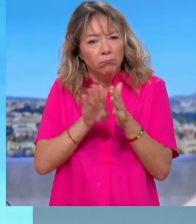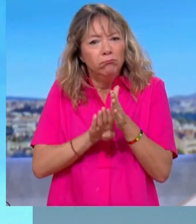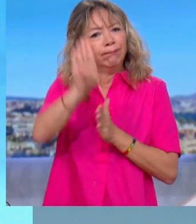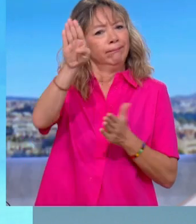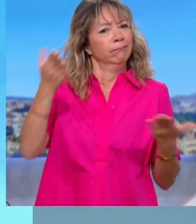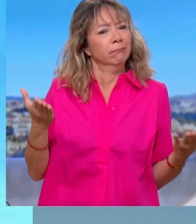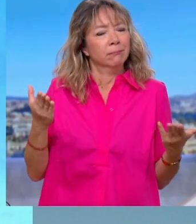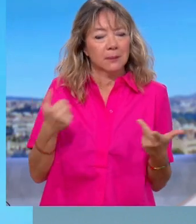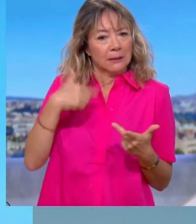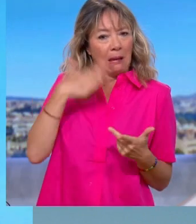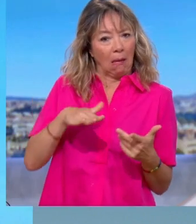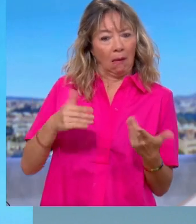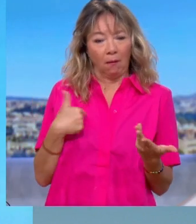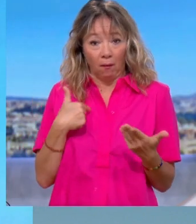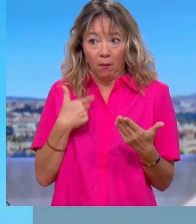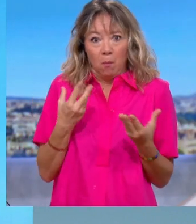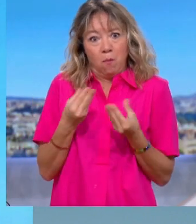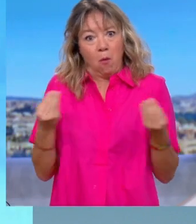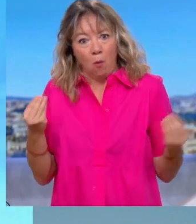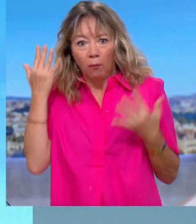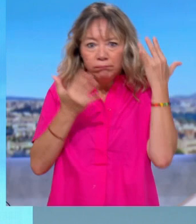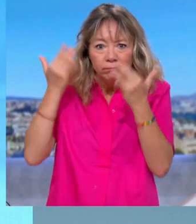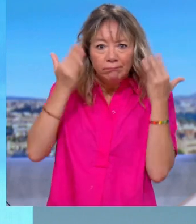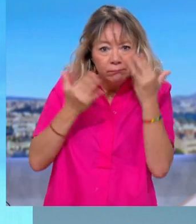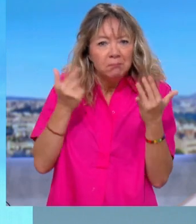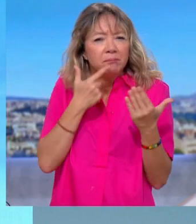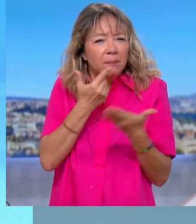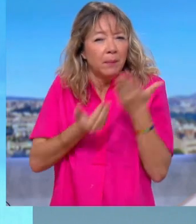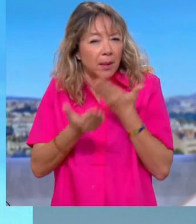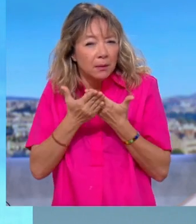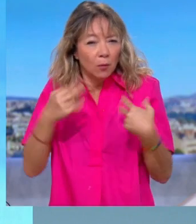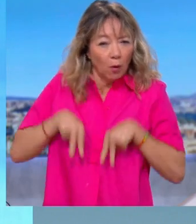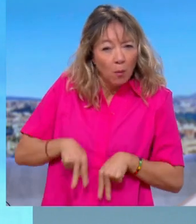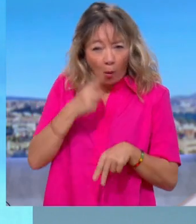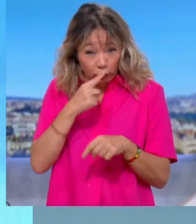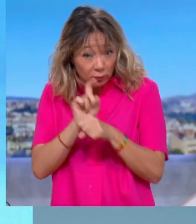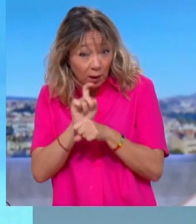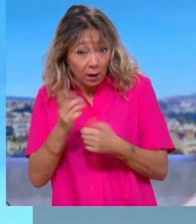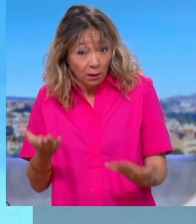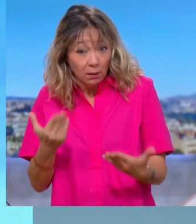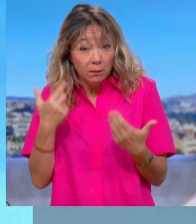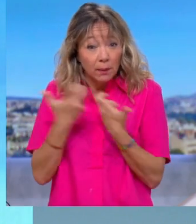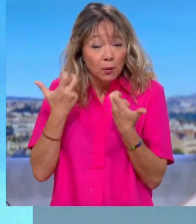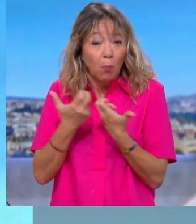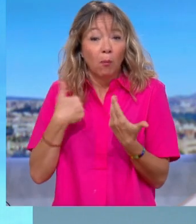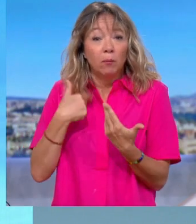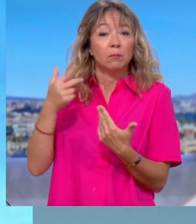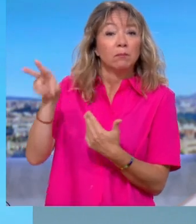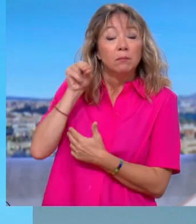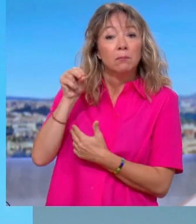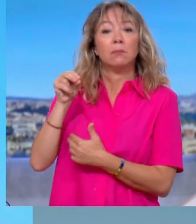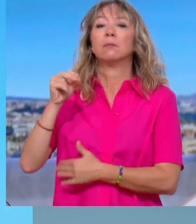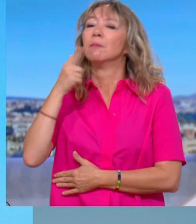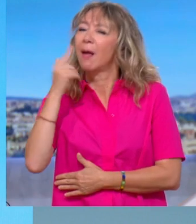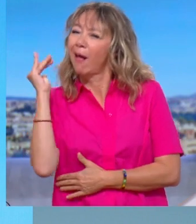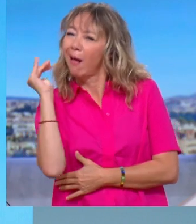grande partie des problèmes de pouvoir d'achat des Français, qu'est-ce que vous feriez à la place du gouvernement ? Est-ce que vous critiquez, par exemple, ce qu'on vient d'entendre, à savoir l'appel